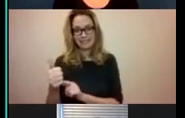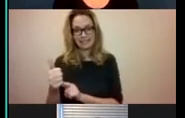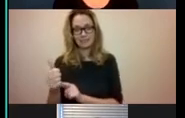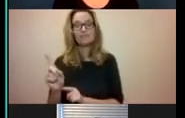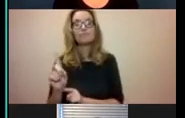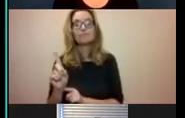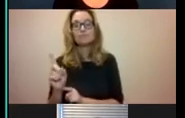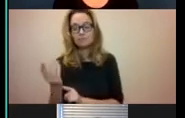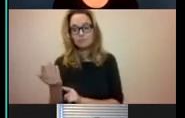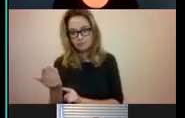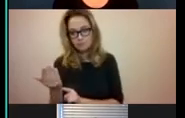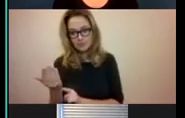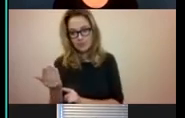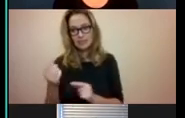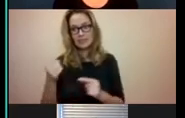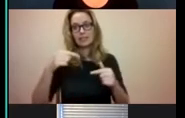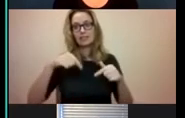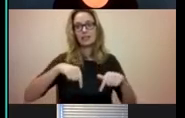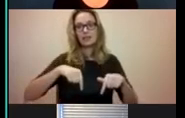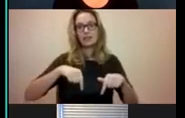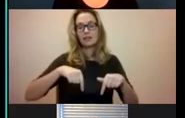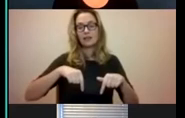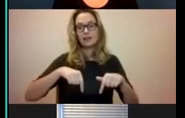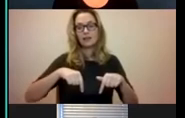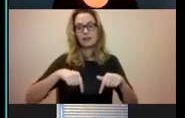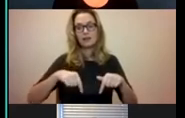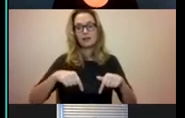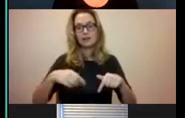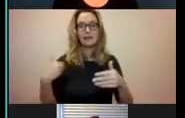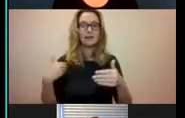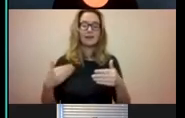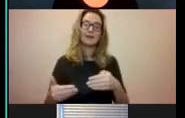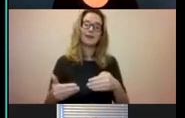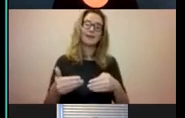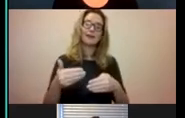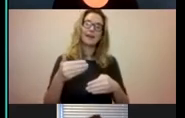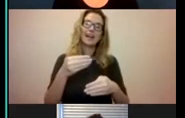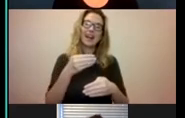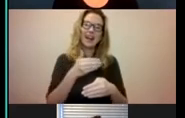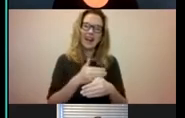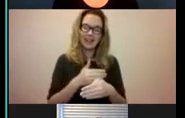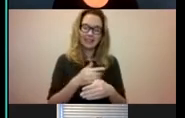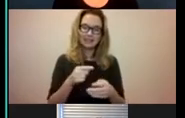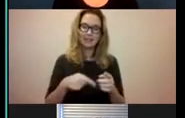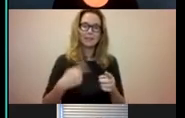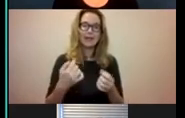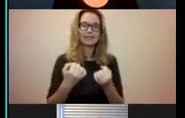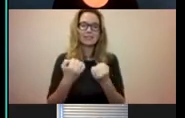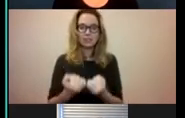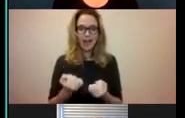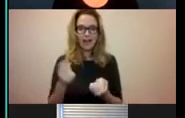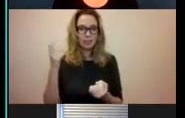dit eigenlijk de laatste hoortoestellen zijn die ik nog kan gebruiken.